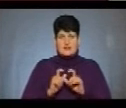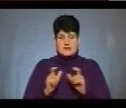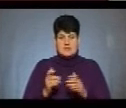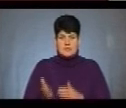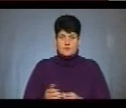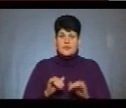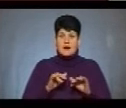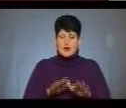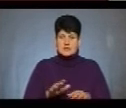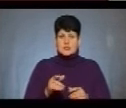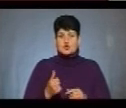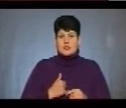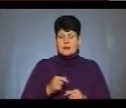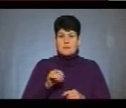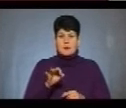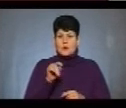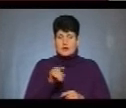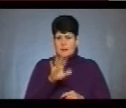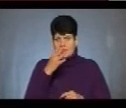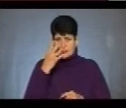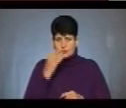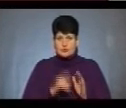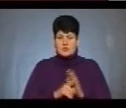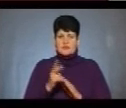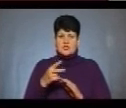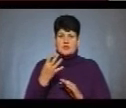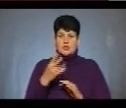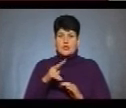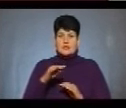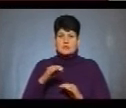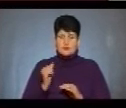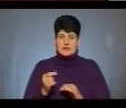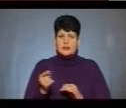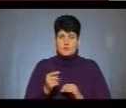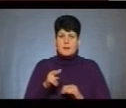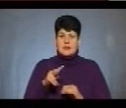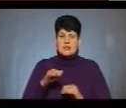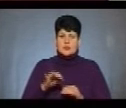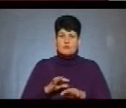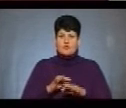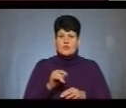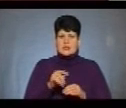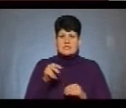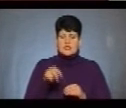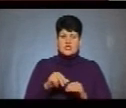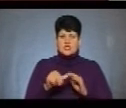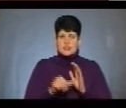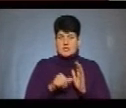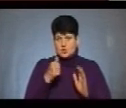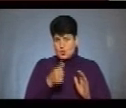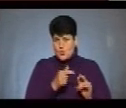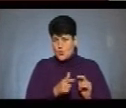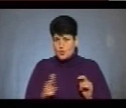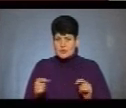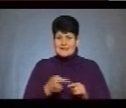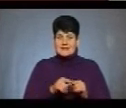Акція «Солдати ми про тебе не забудемо» розпочалась 24 листопада. Тернопільські пластуни проводять її із 2016 року.